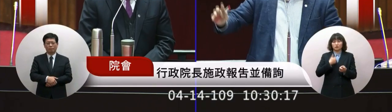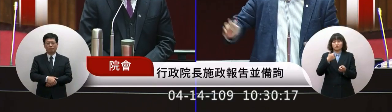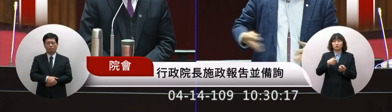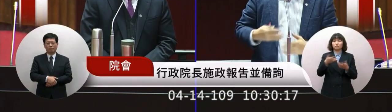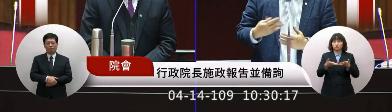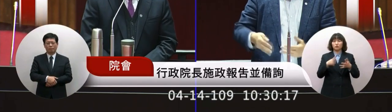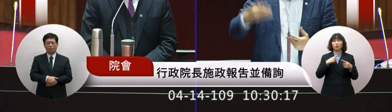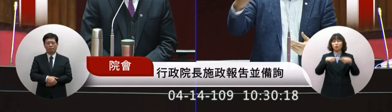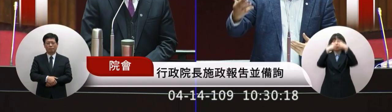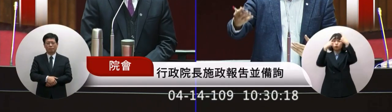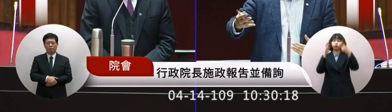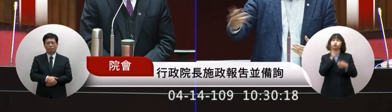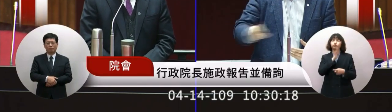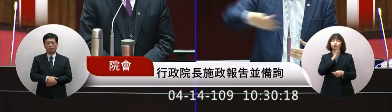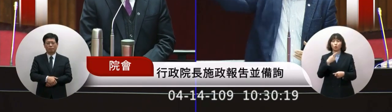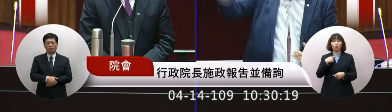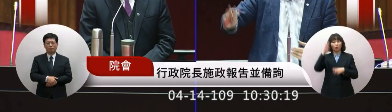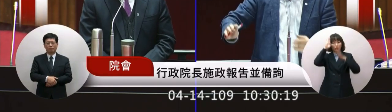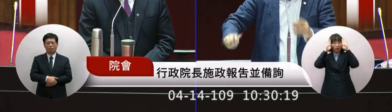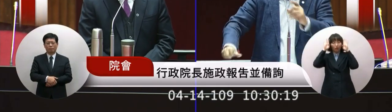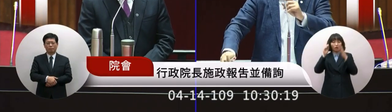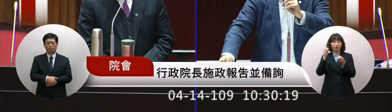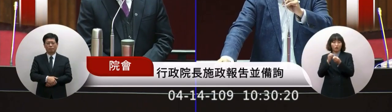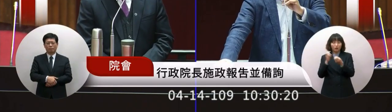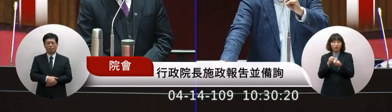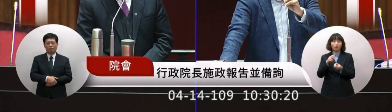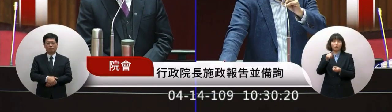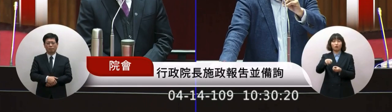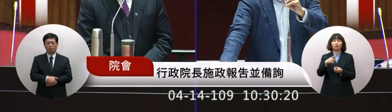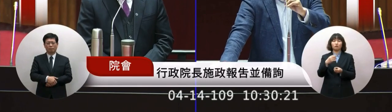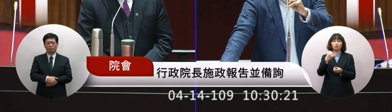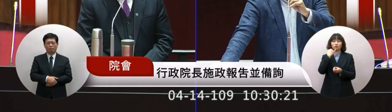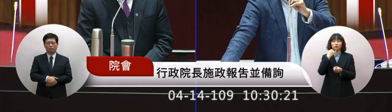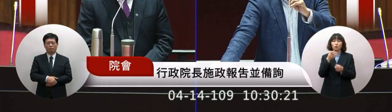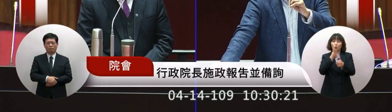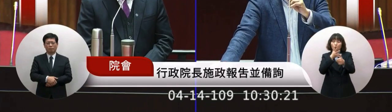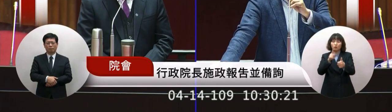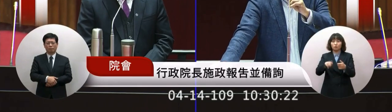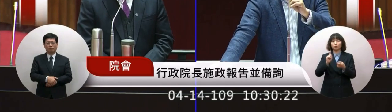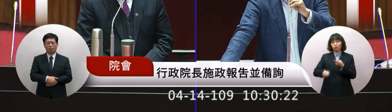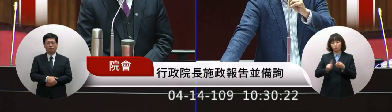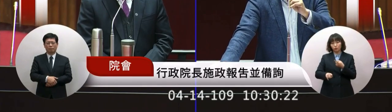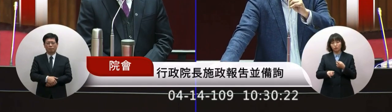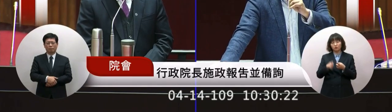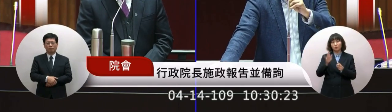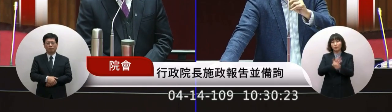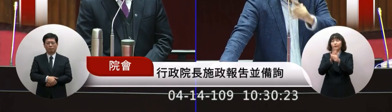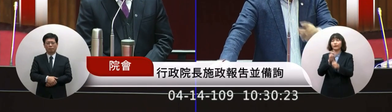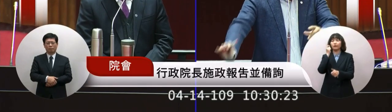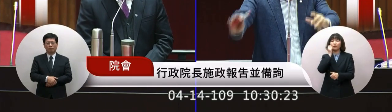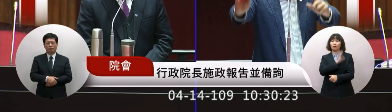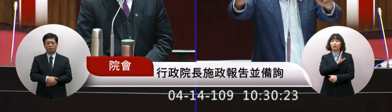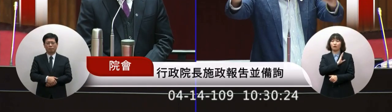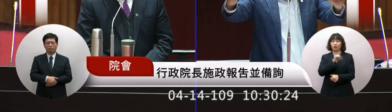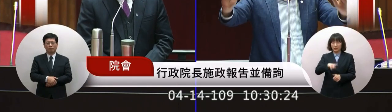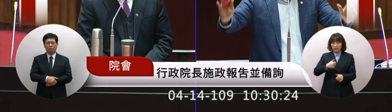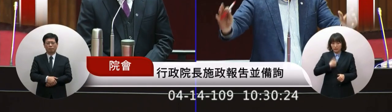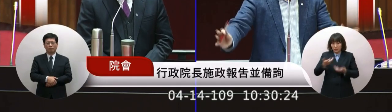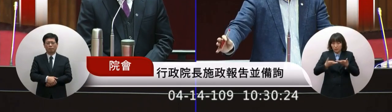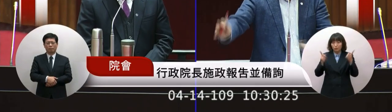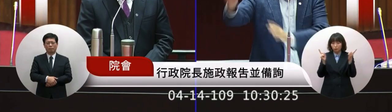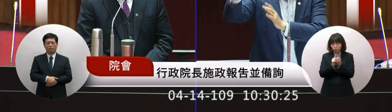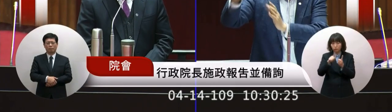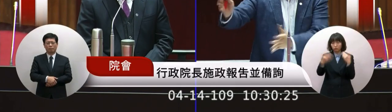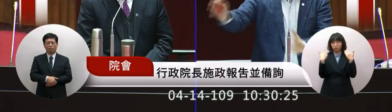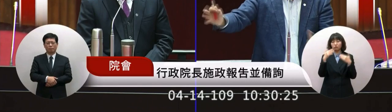辯嘛所以我如果在這裡黑白說的話 你就說你裝了什麼黑白說 總集團跟我說這不是事實的可以處理就是說這個事實啊